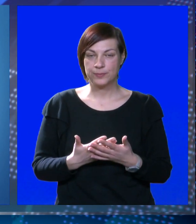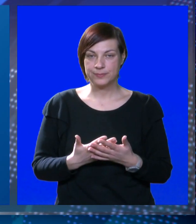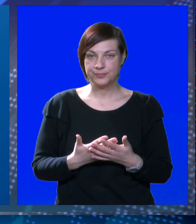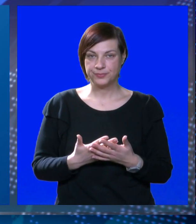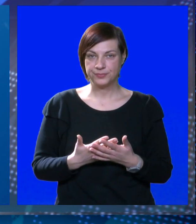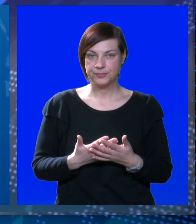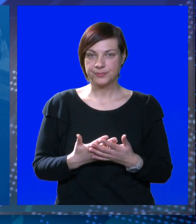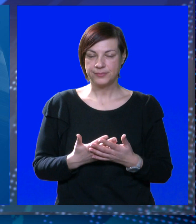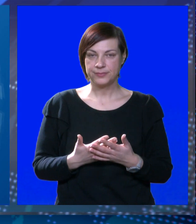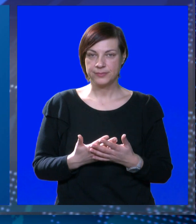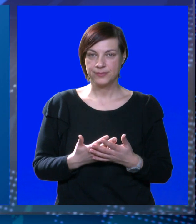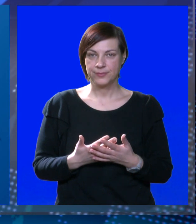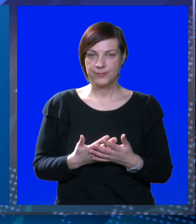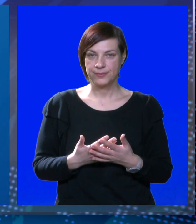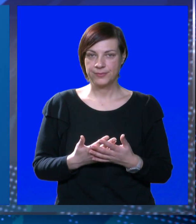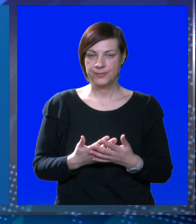zemlje.